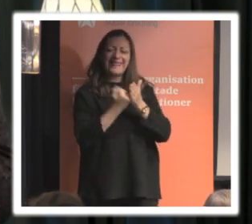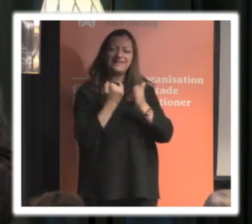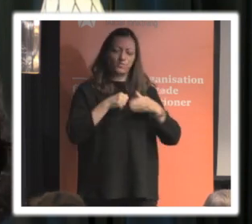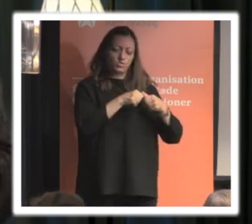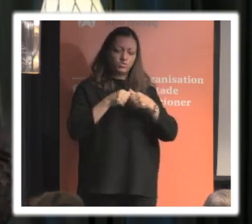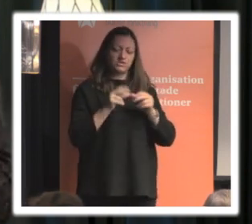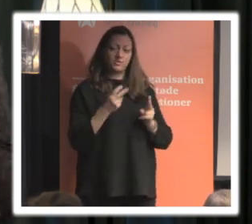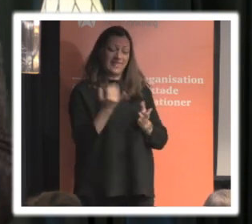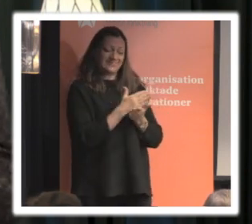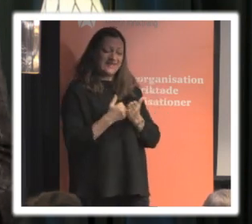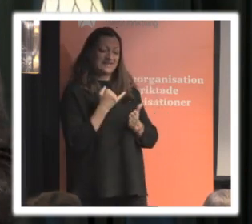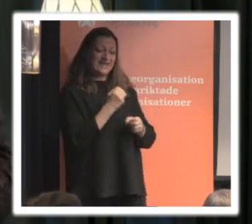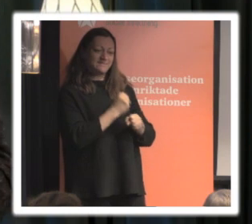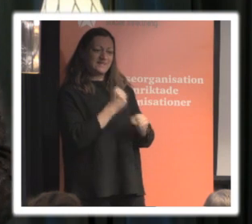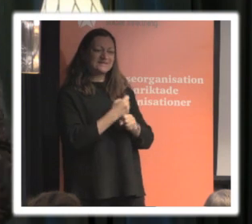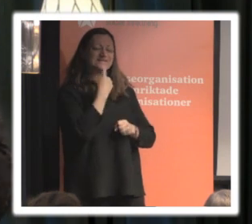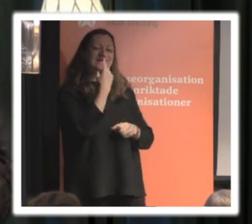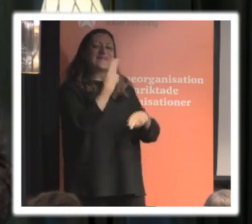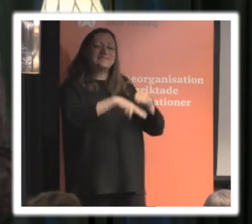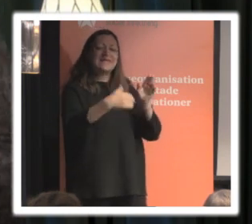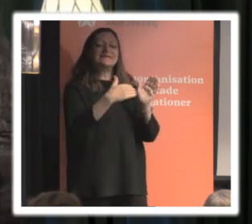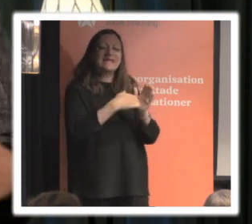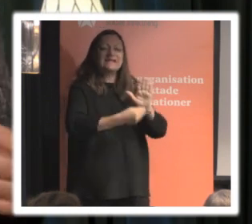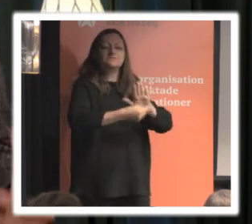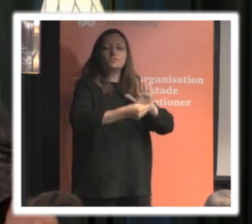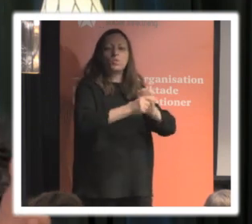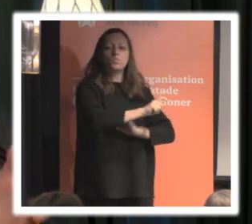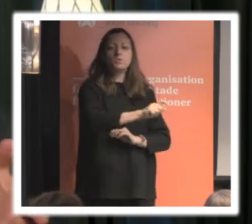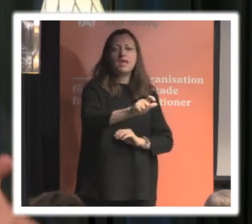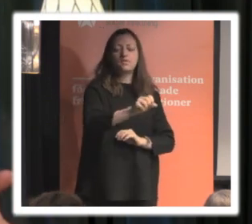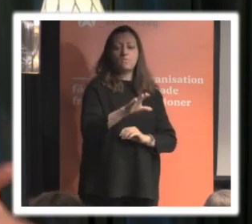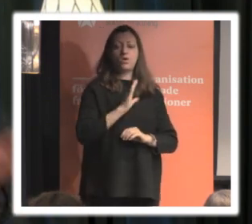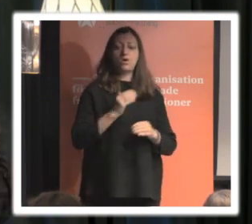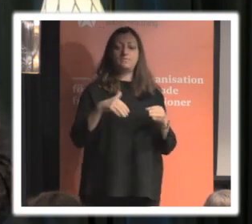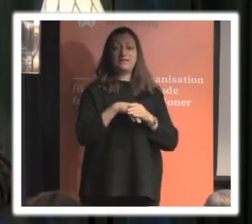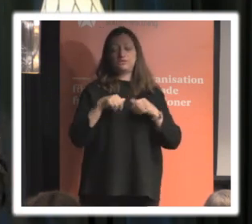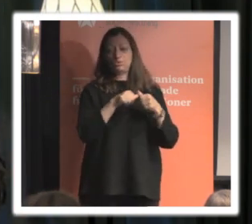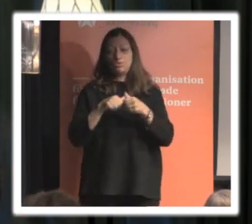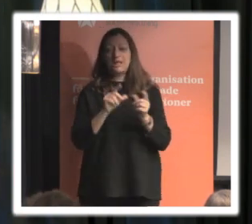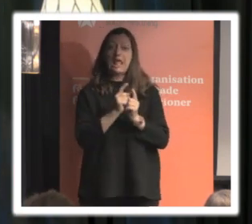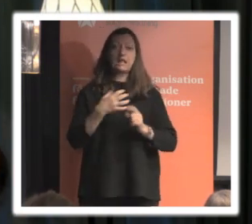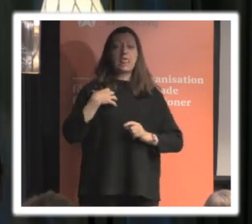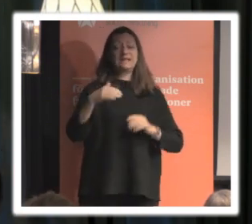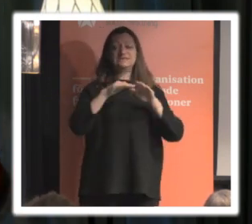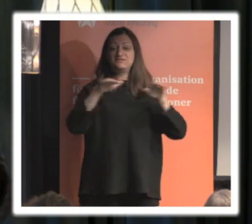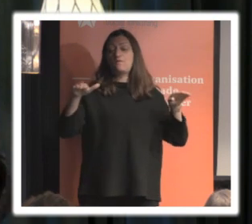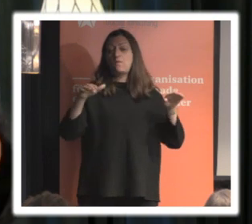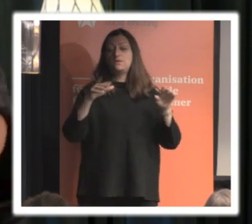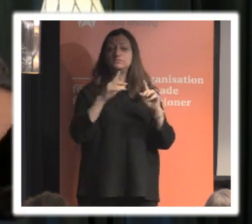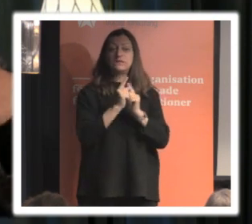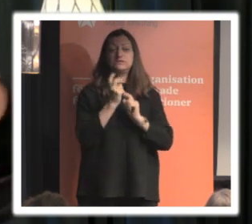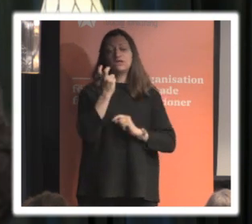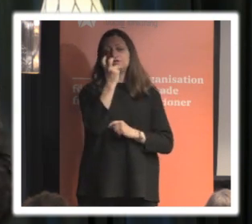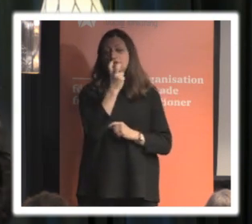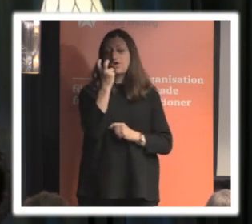av det här arbetet säga nej till sponsorer har man medlemsorganisationer eller om man på riksnivå till och med söker